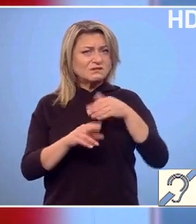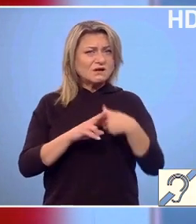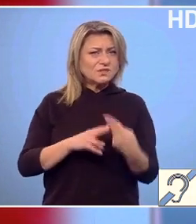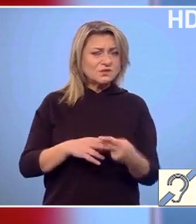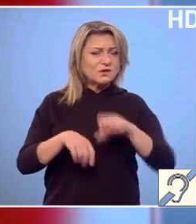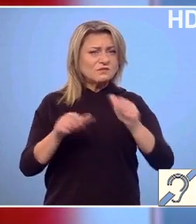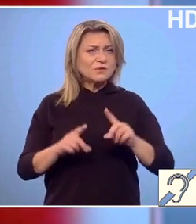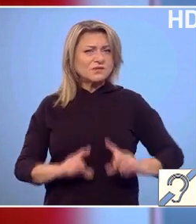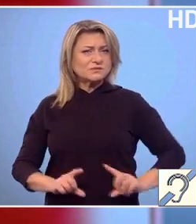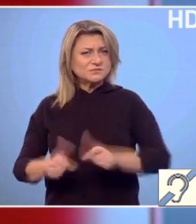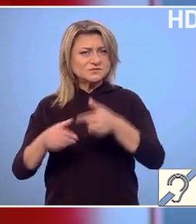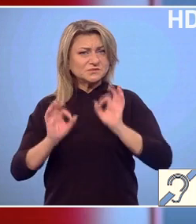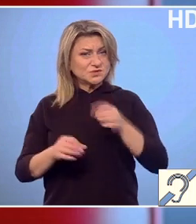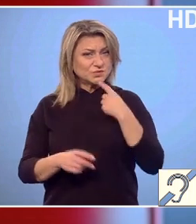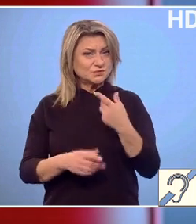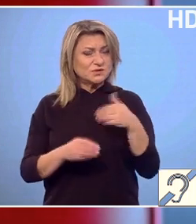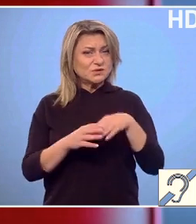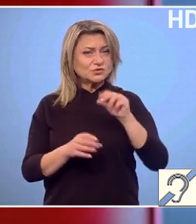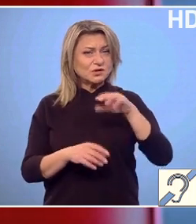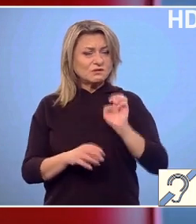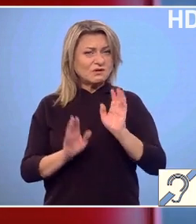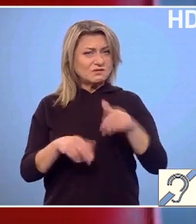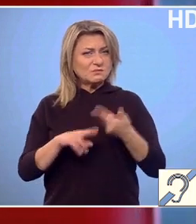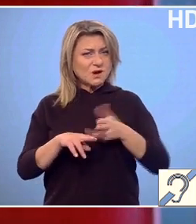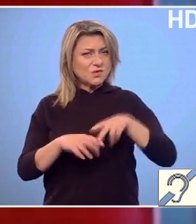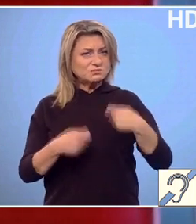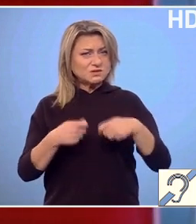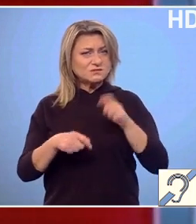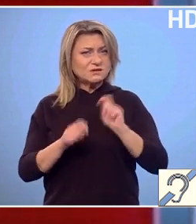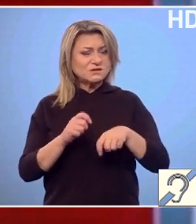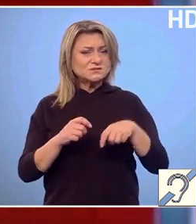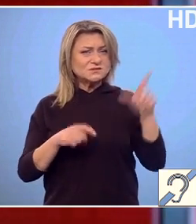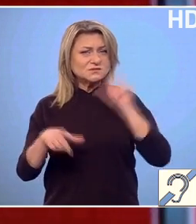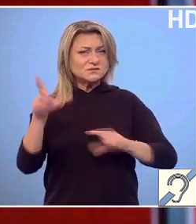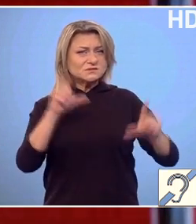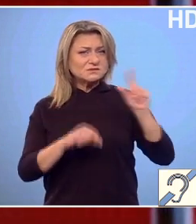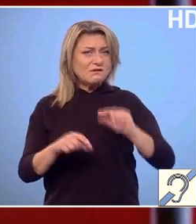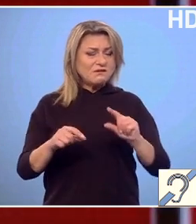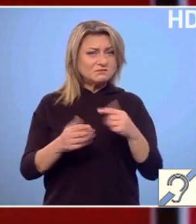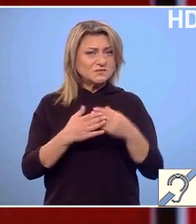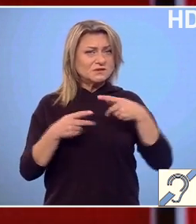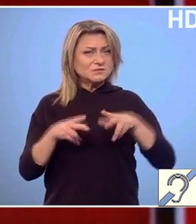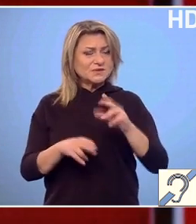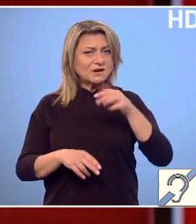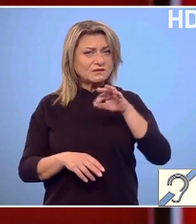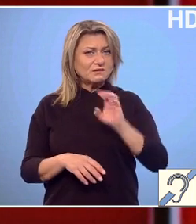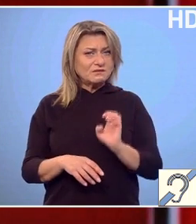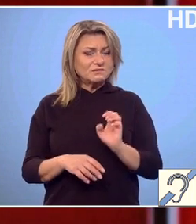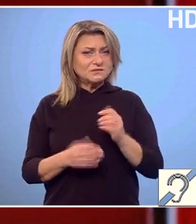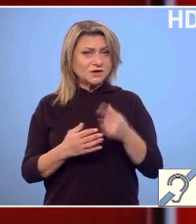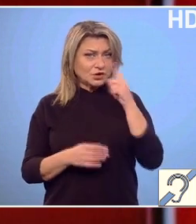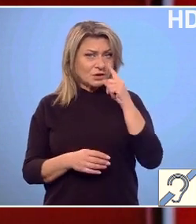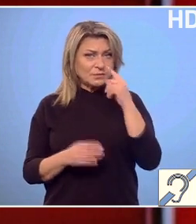sub formă de deșeuri. Specialiștii spun că în oceane avem mai mult plastic decât stele în Calea Lactee. Însă, la finalul lunii noiembrie, România